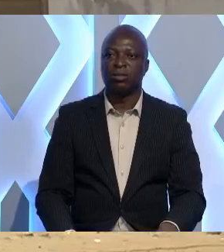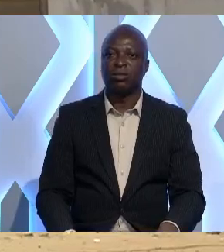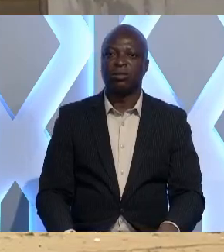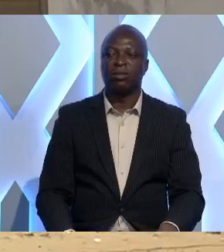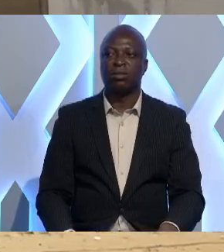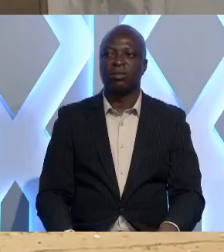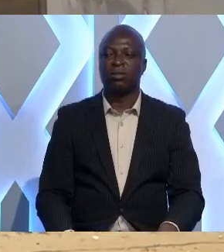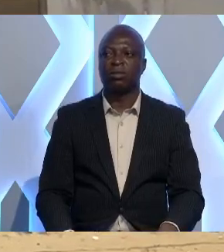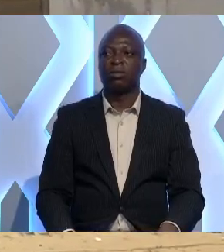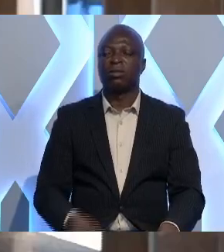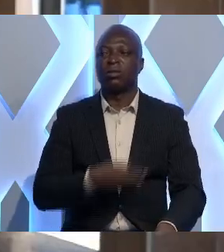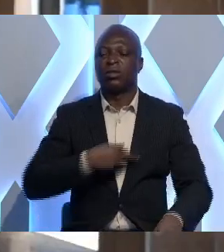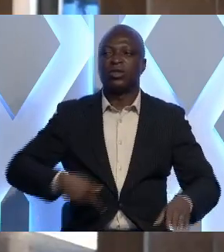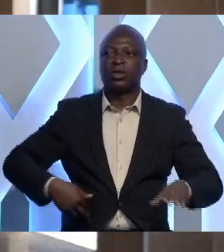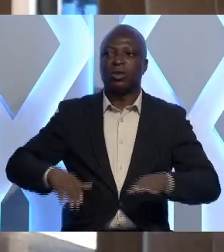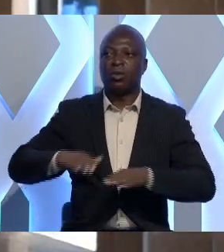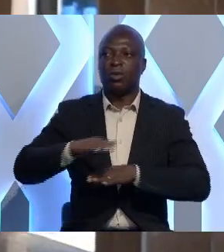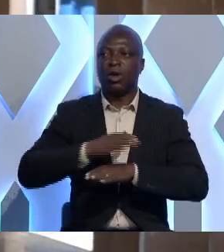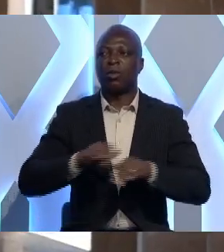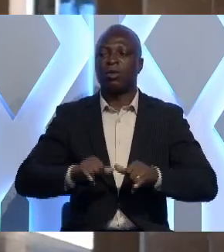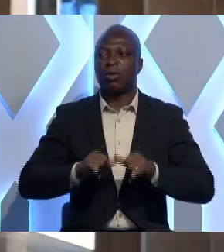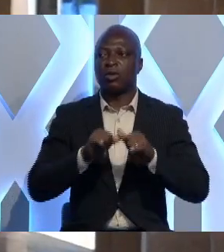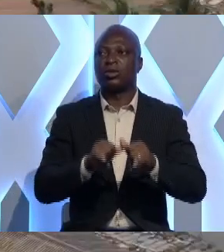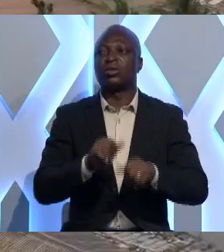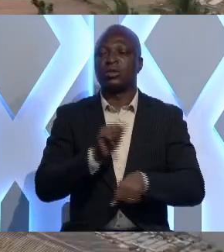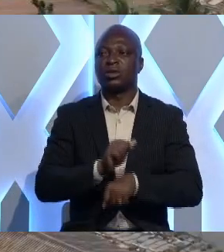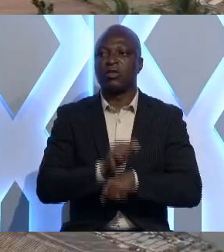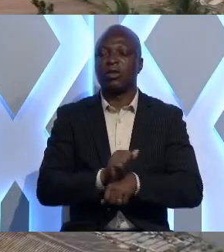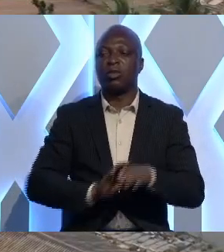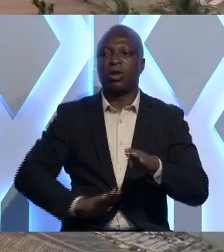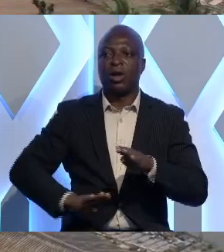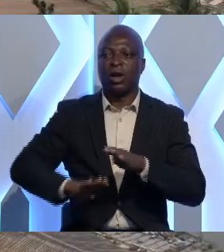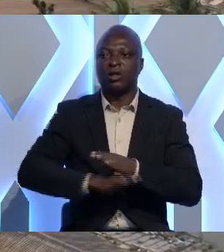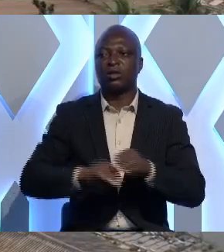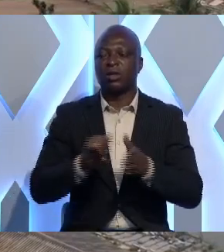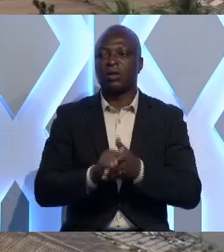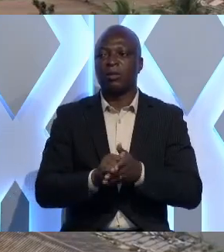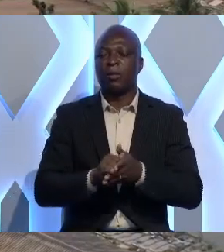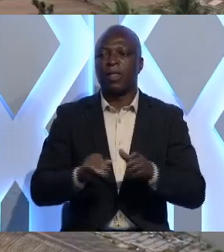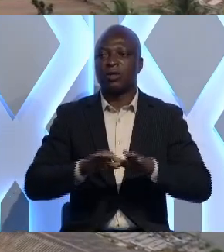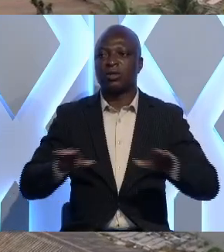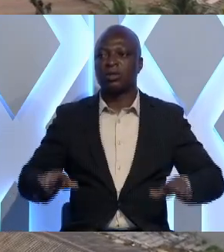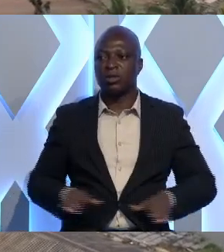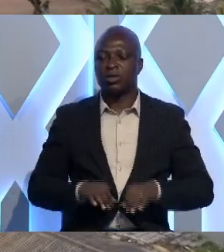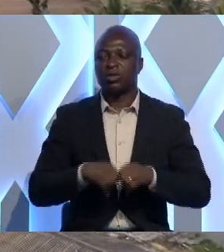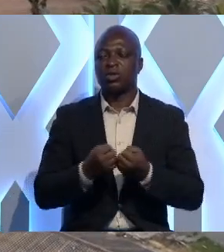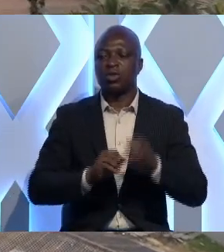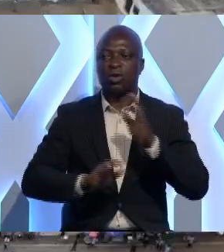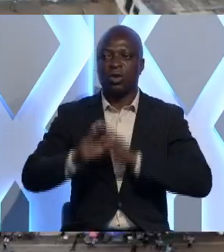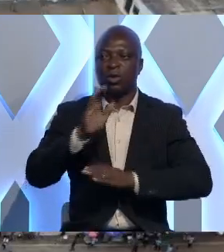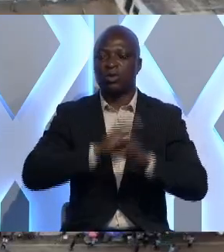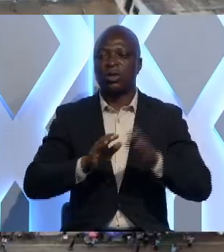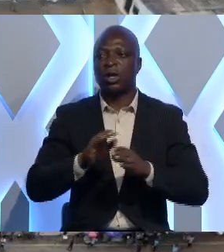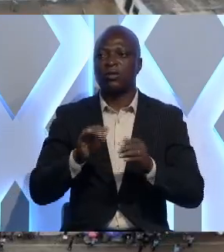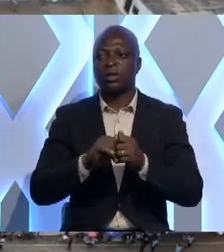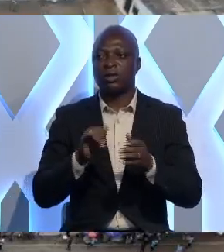Le royaume Adigo et Ali continue sa quête pour enraciner l'identité Mina au sein du tissu socioculturel Gain